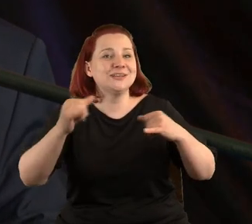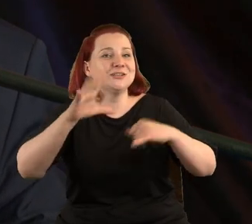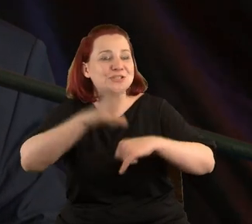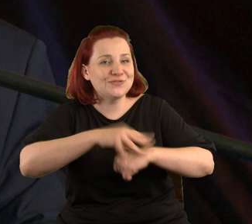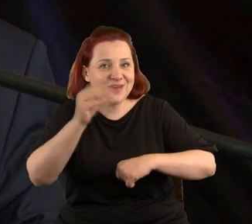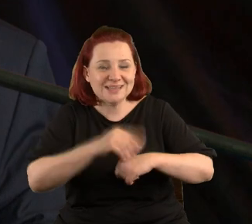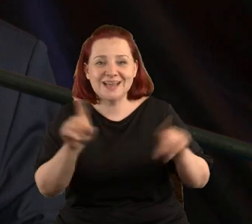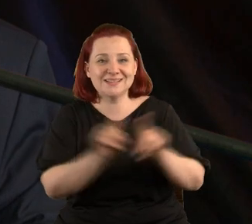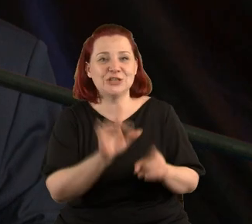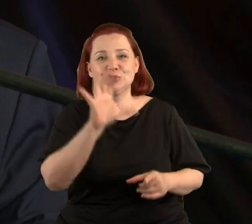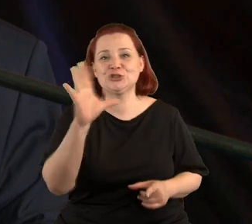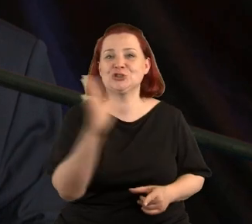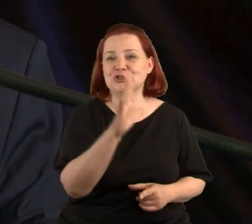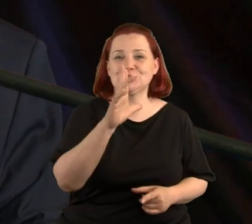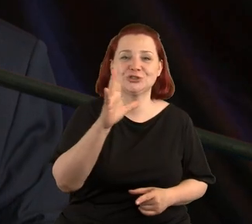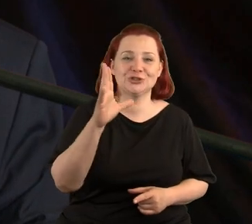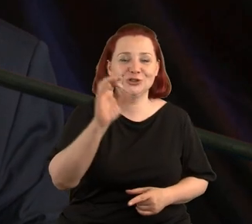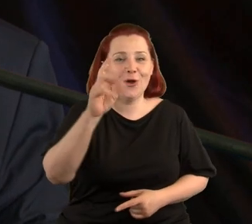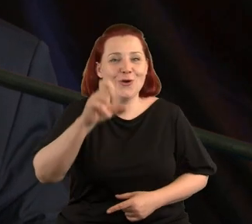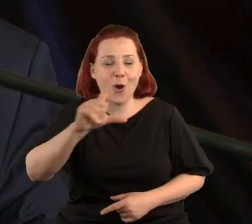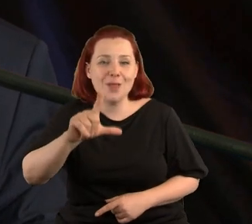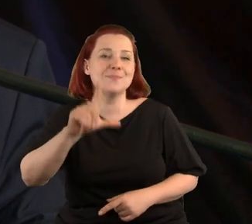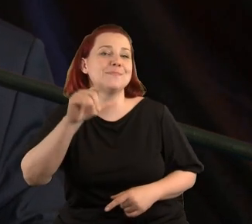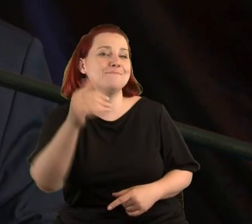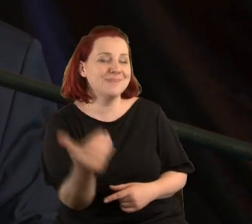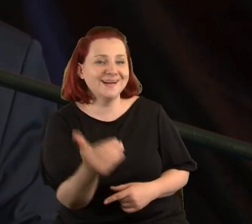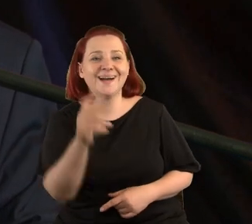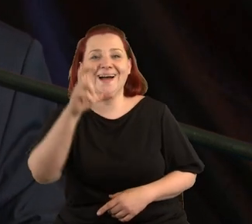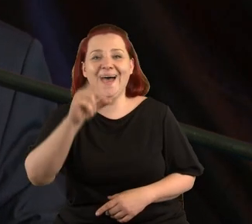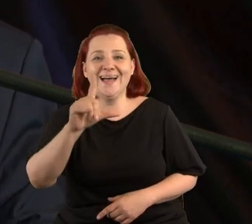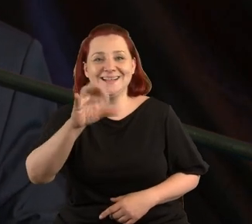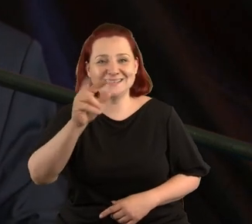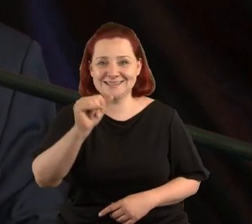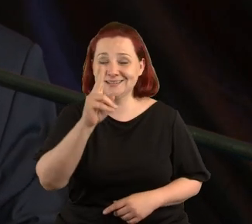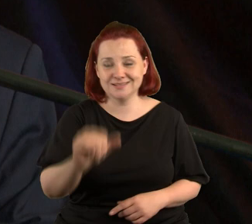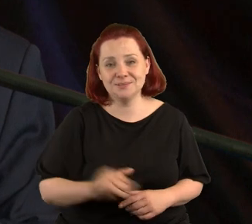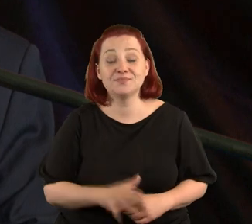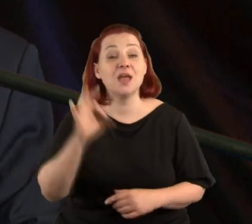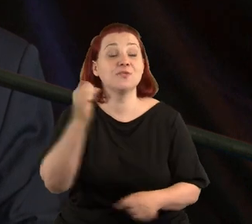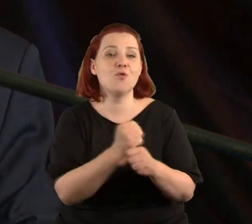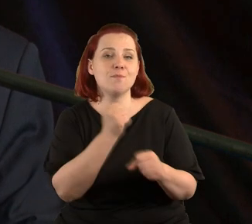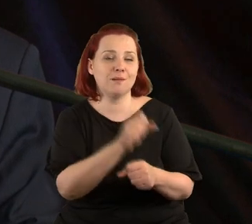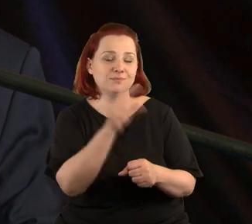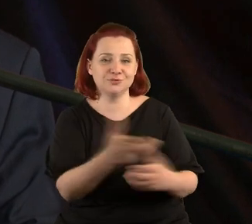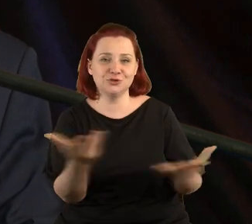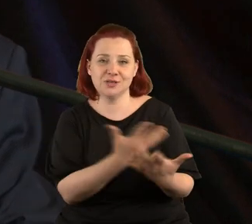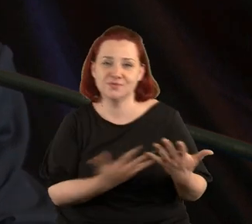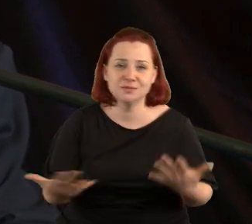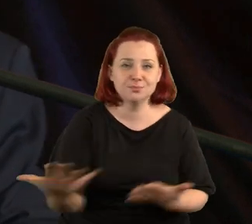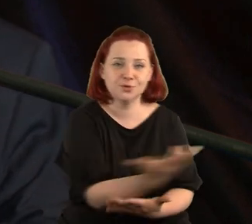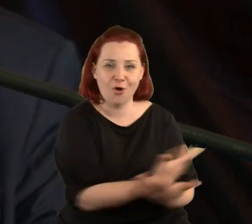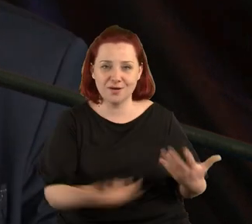oraz w Sztokholmie, w Helsinkach, Słowenii. Proszę Państwa, praca profesora znajduje się w zbiorach,